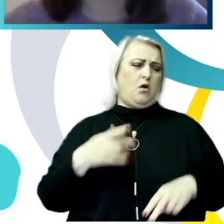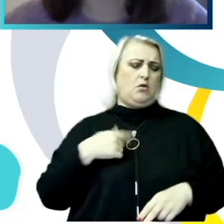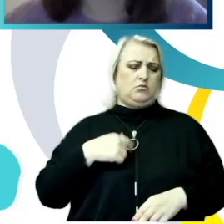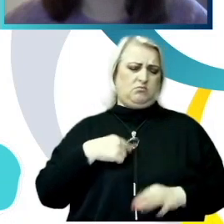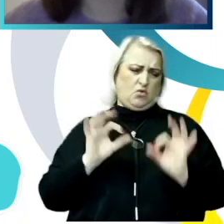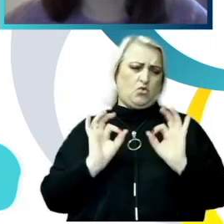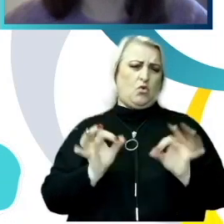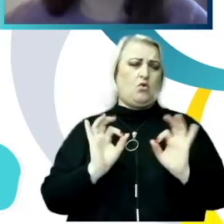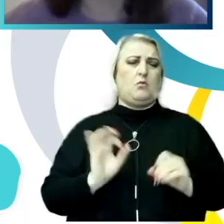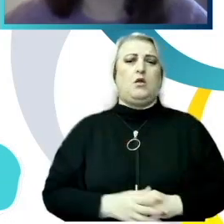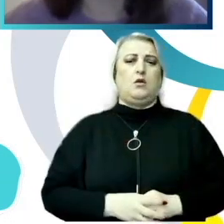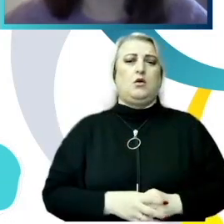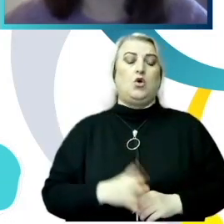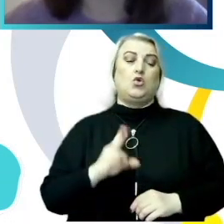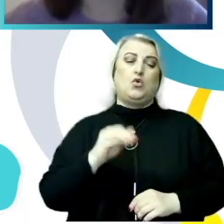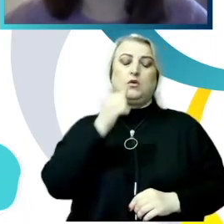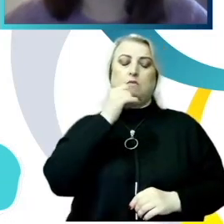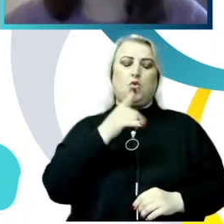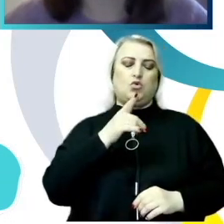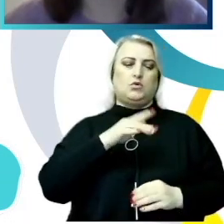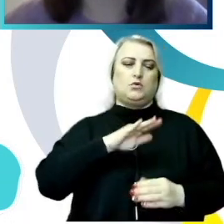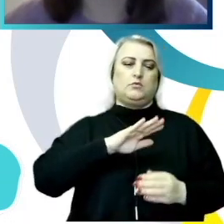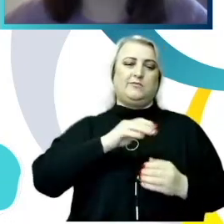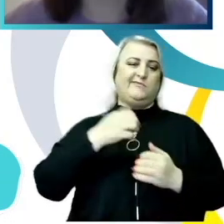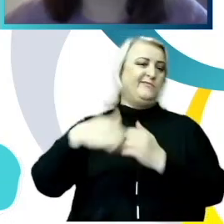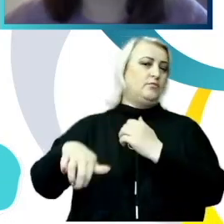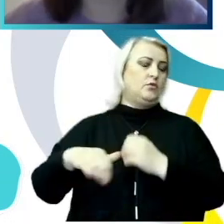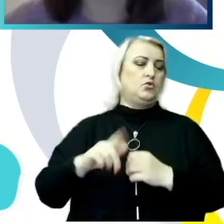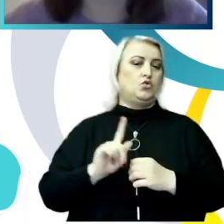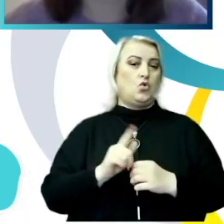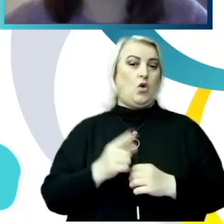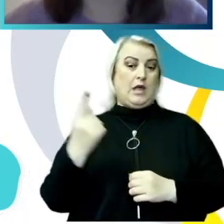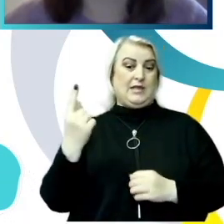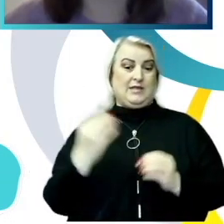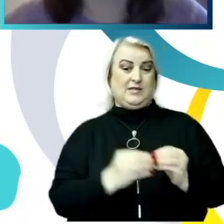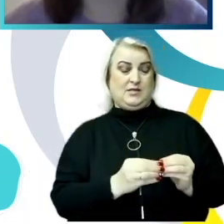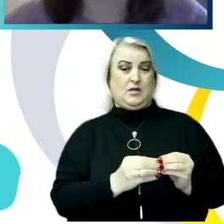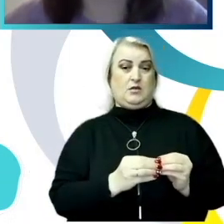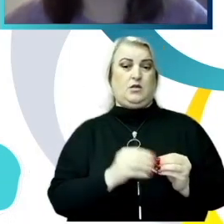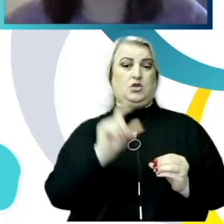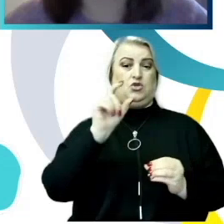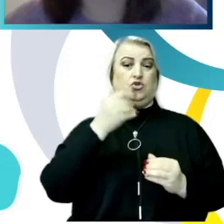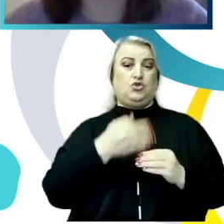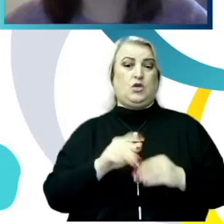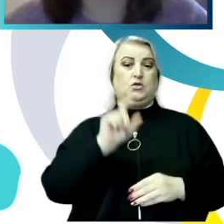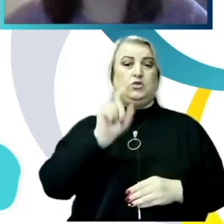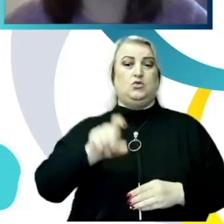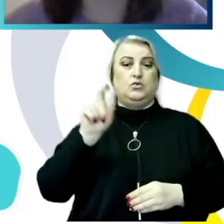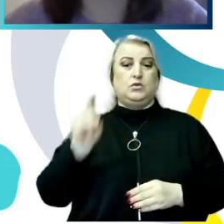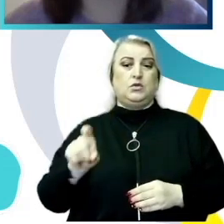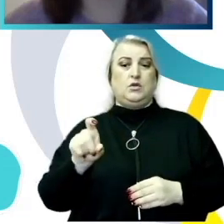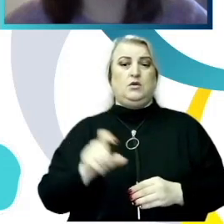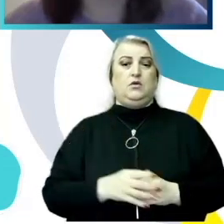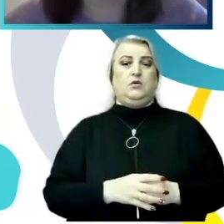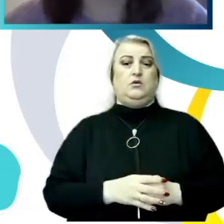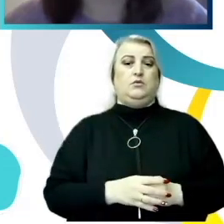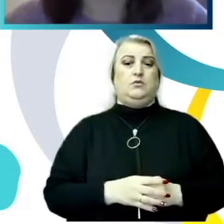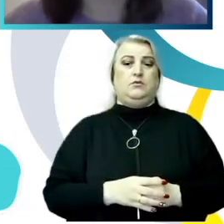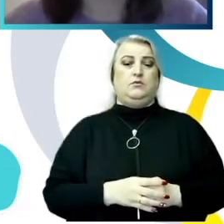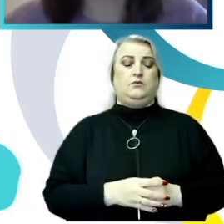totuși nu putem să omitem faptul că mai mult de a 10-a parte din studenți și studente nu se simt în siguranță în mediul de studiu.